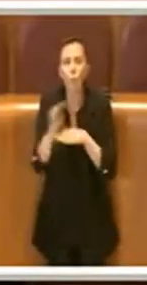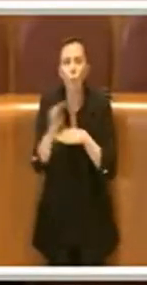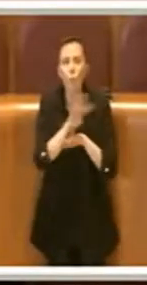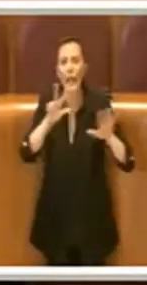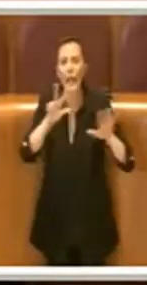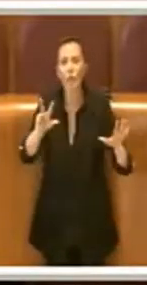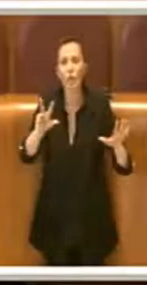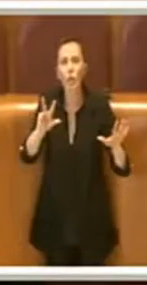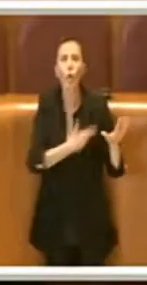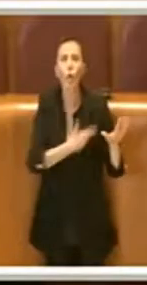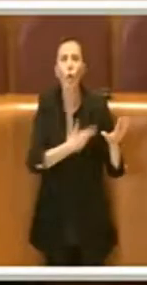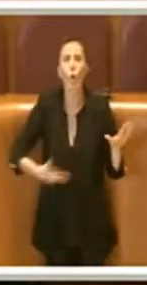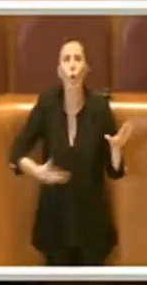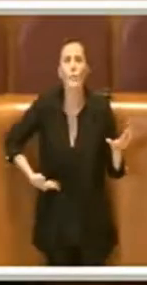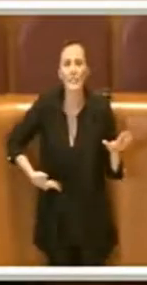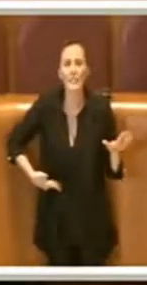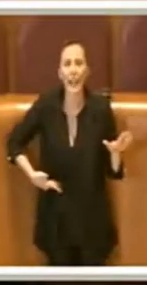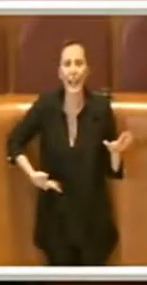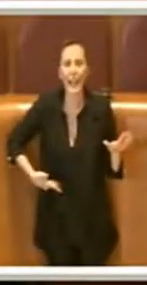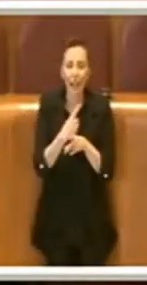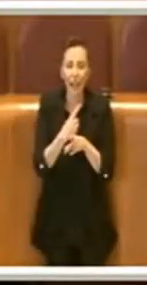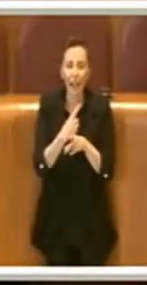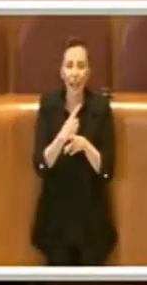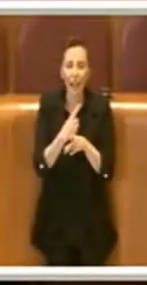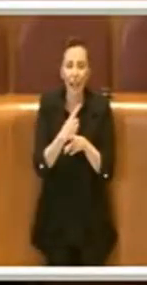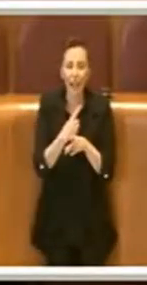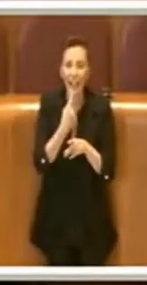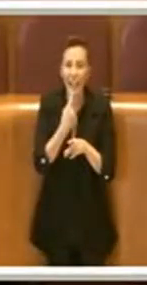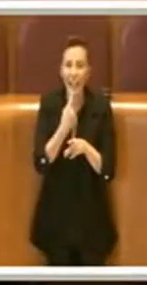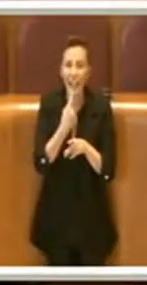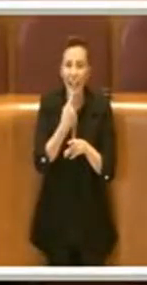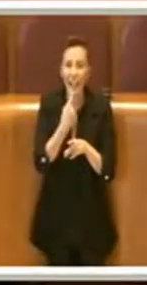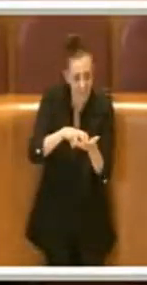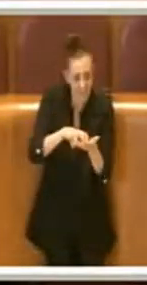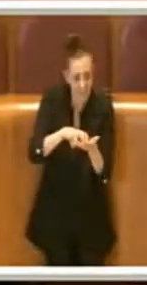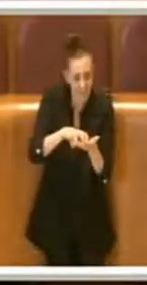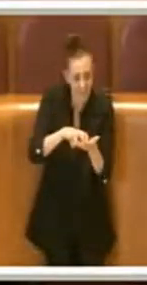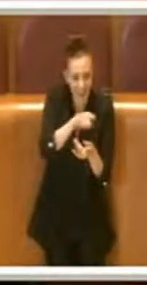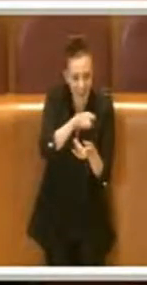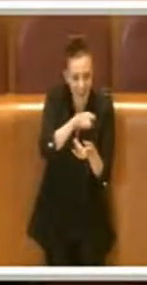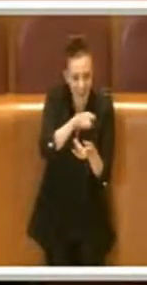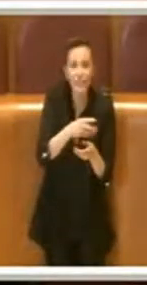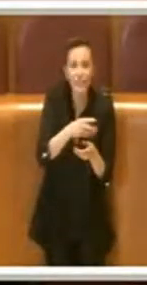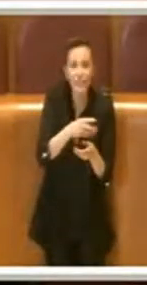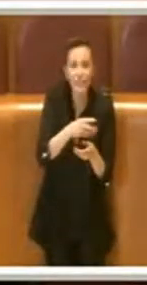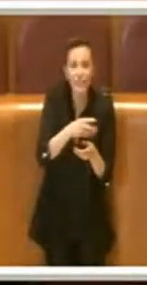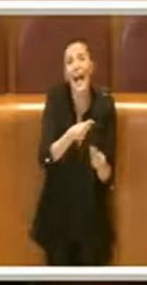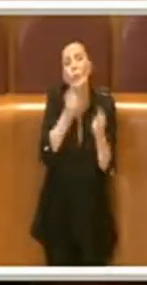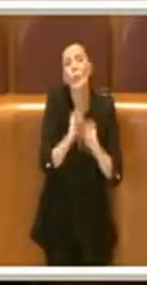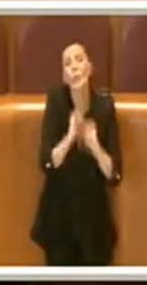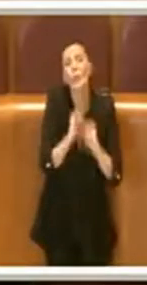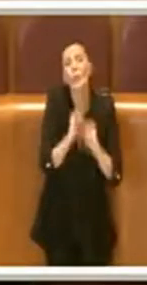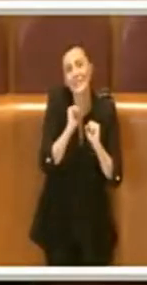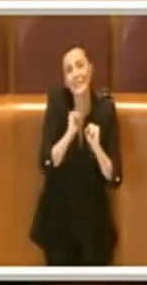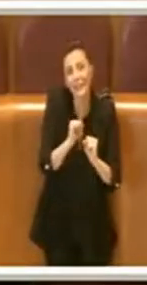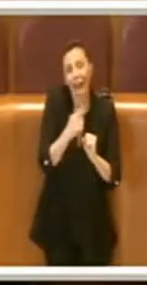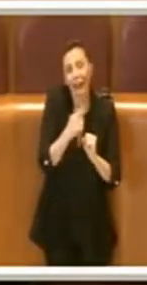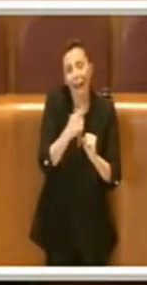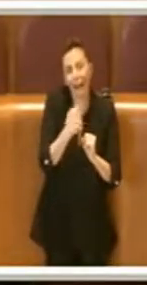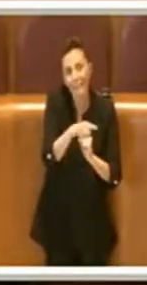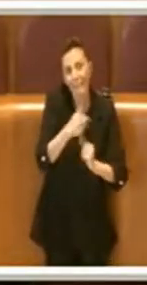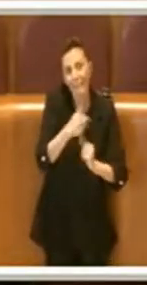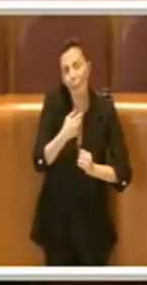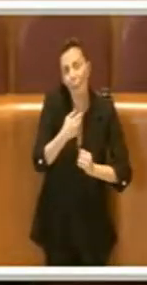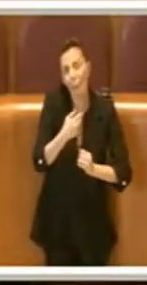è quello di permettere anche a quei consiglieri che in questo momento sono più fragili di poter continuare a portare avanti il loro mandato.